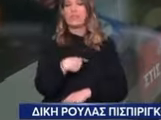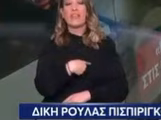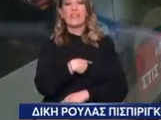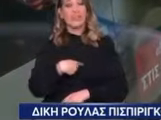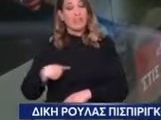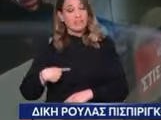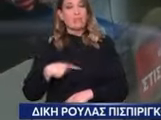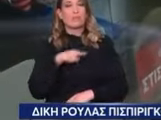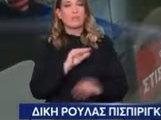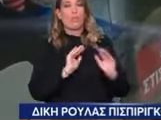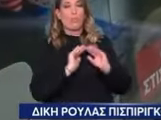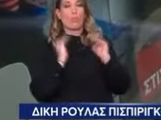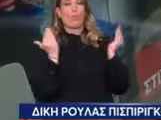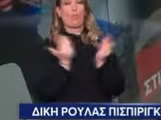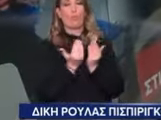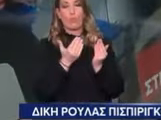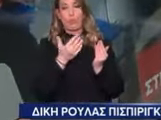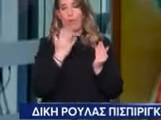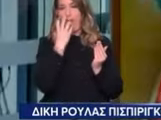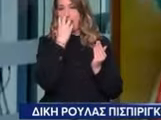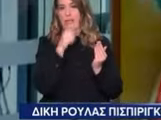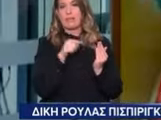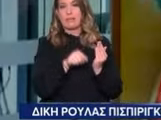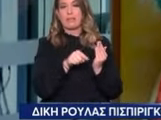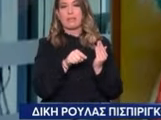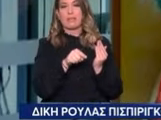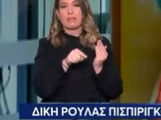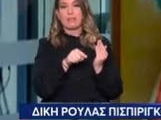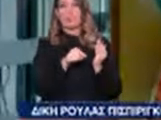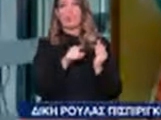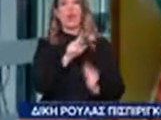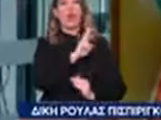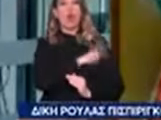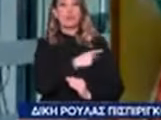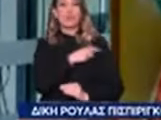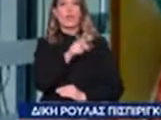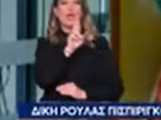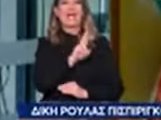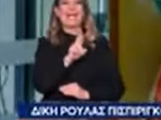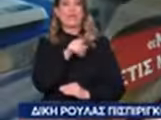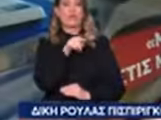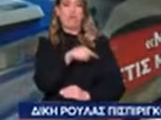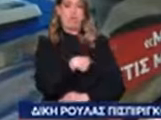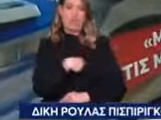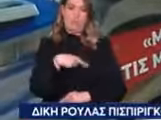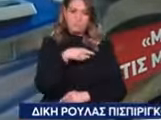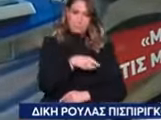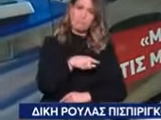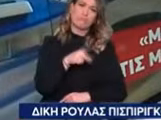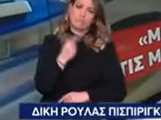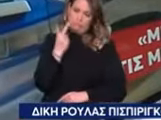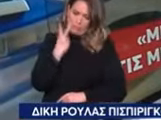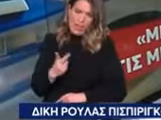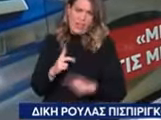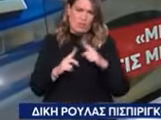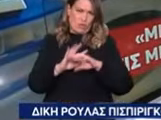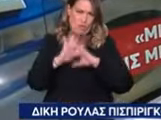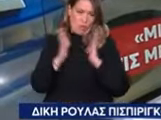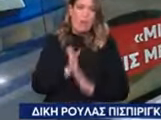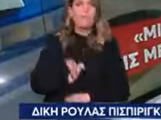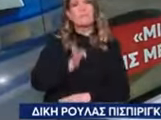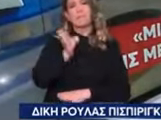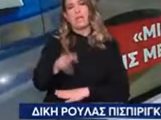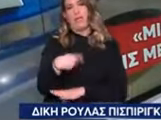εντατικής του παιδιατρικού τμήματος στο νοσοκομείο του Ρίου, στην Πάτρα. Δέχτηκε ερωτήσεις από τον